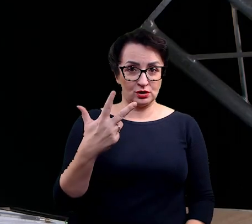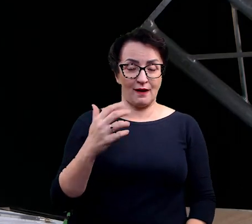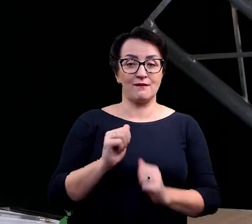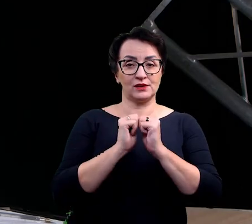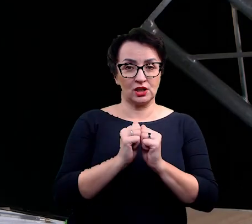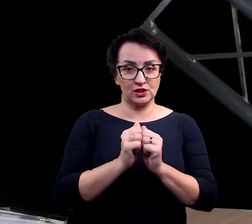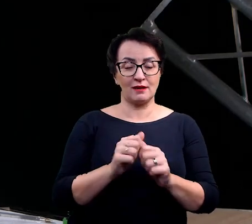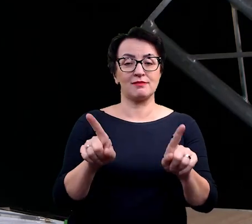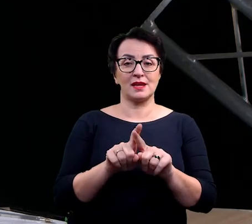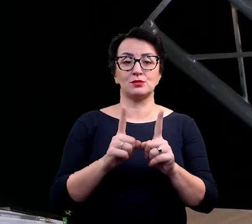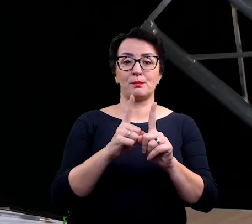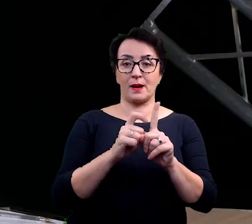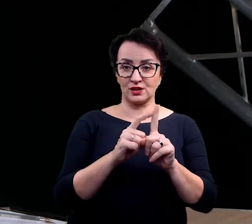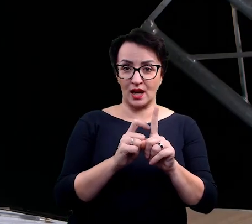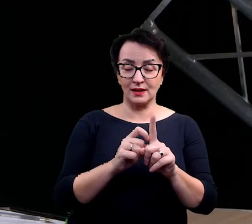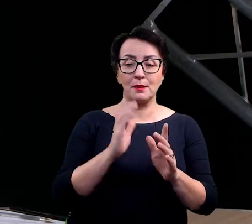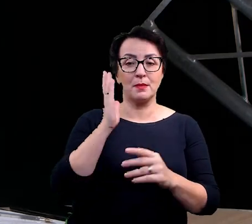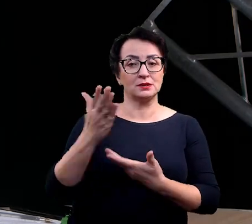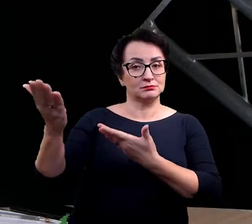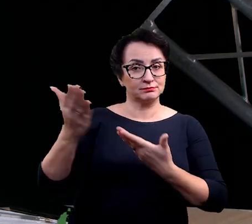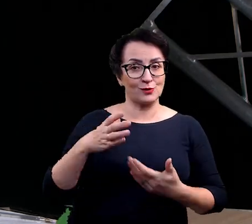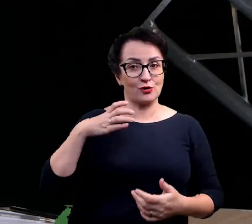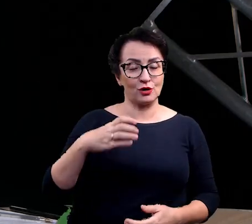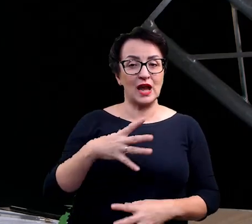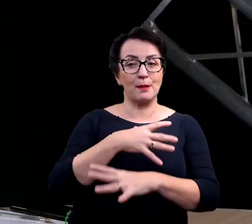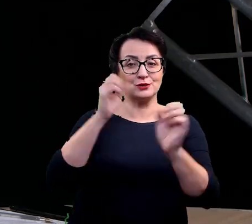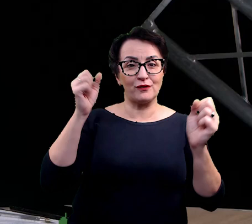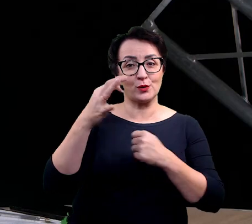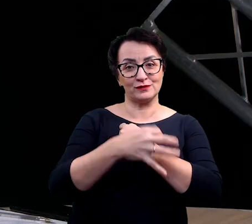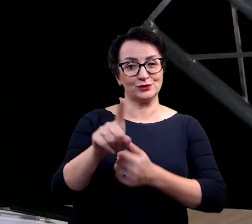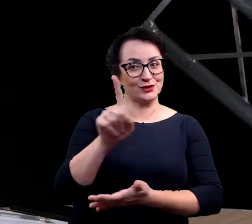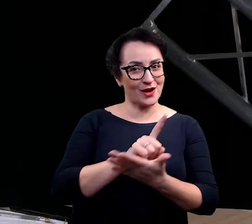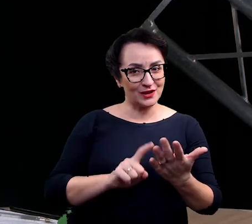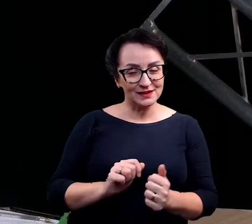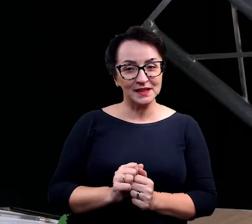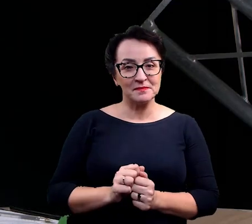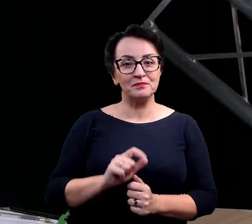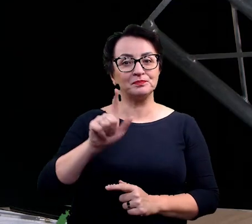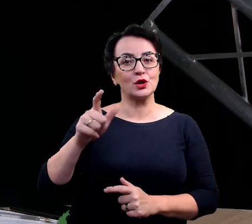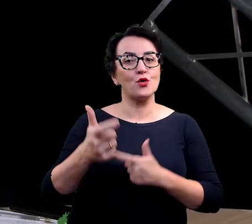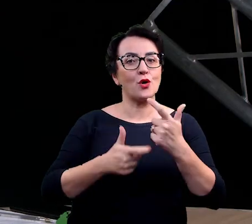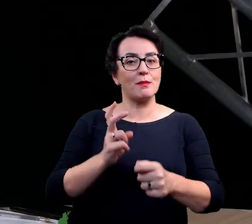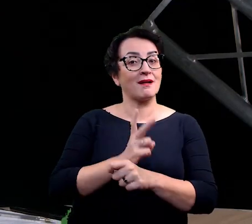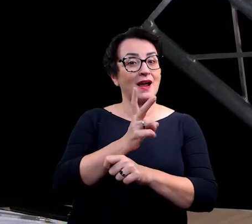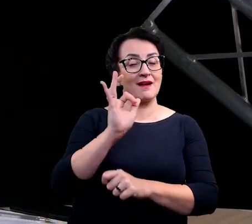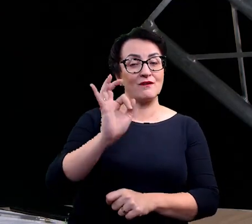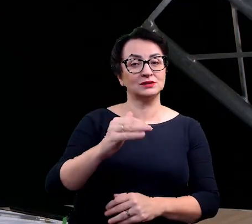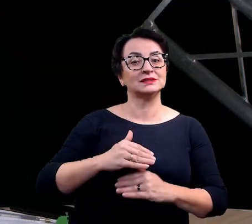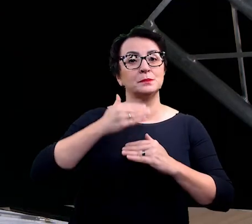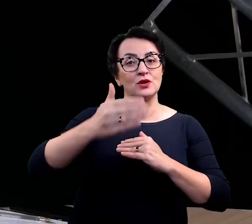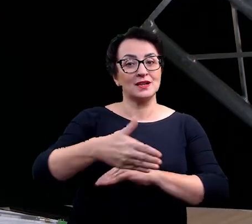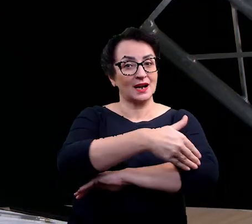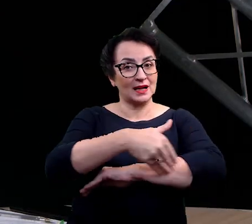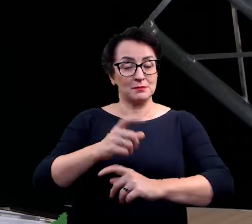będziemy gościć również absolwentów Uniwersytetu Śląskiego, którzy robią swoje kariery poza granicami kraju, ale